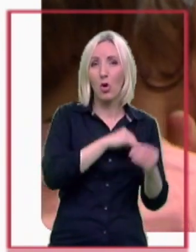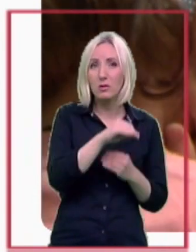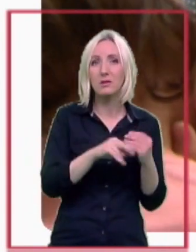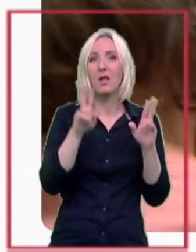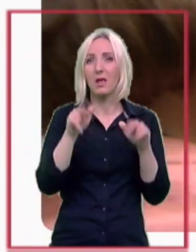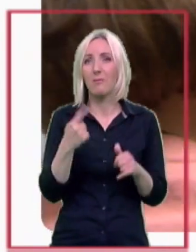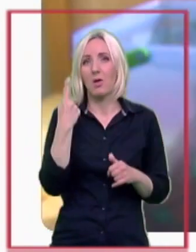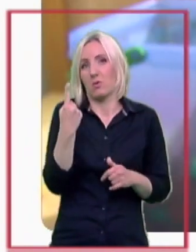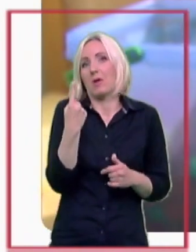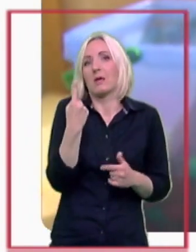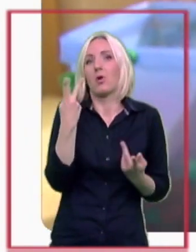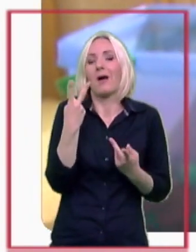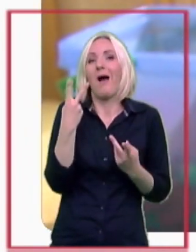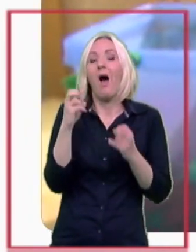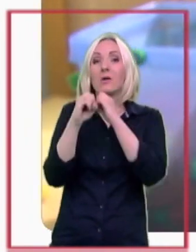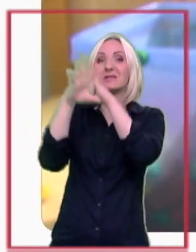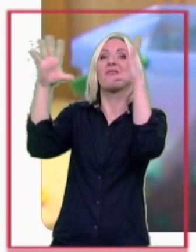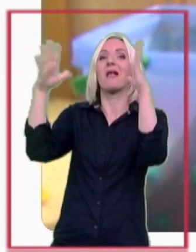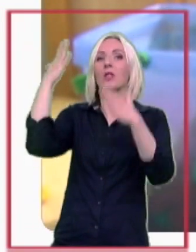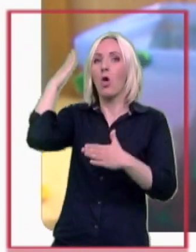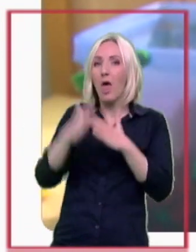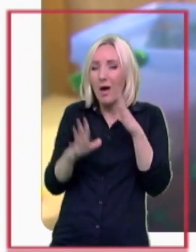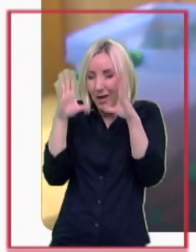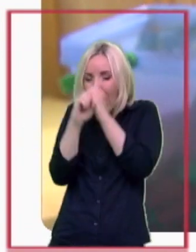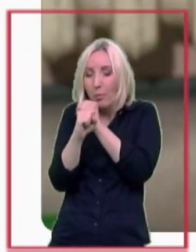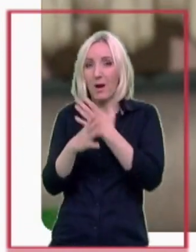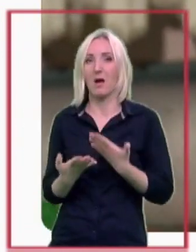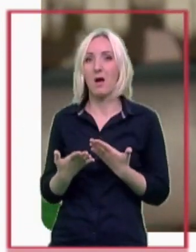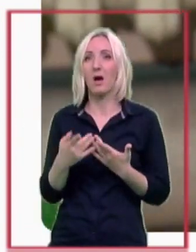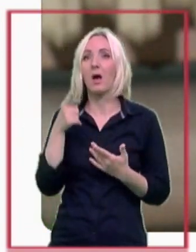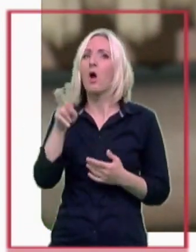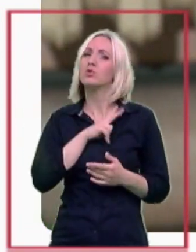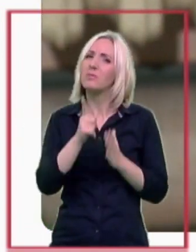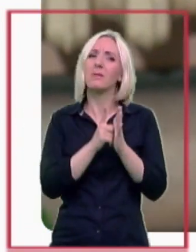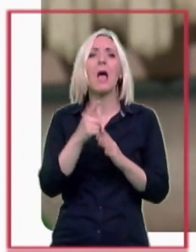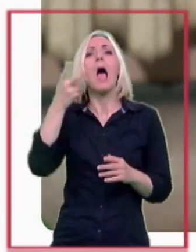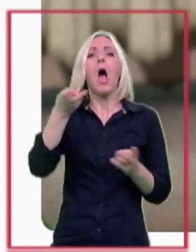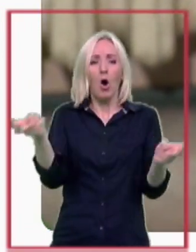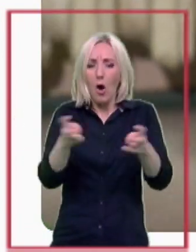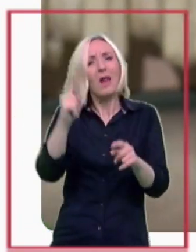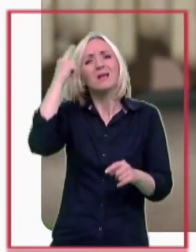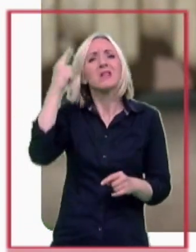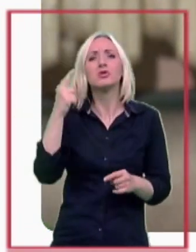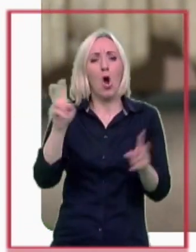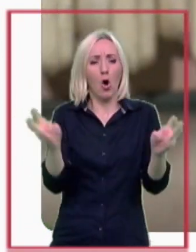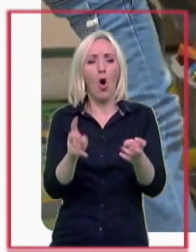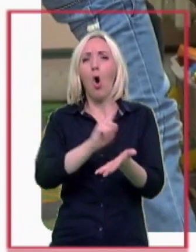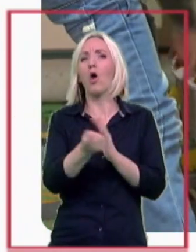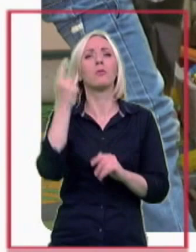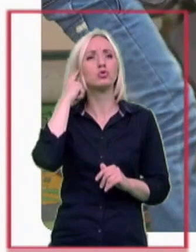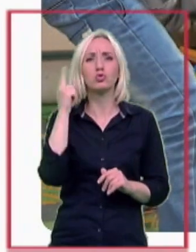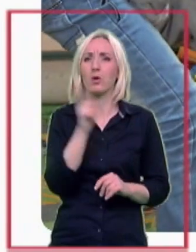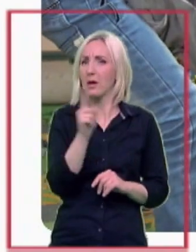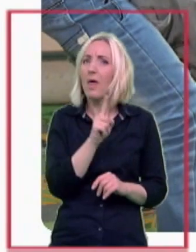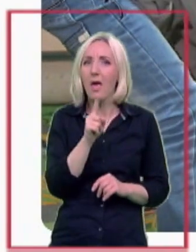imaju jedno svetlo na kraju tunela. Oni će imati jedan period rehabilitacije. Taj kohlearni implante ne znači da kad ga ugradimo dete odmah čuje. Ono stvarno